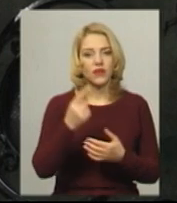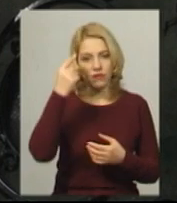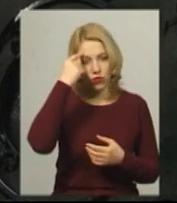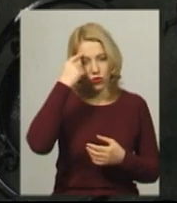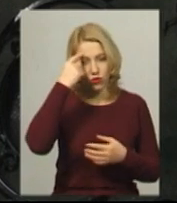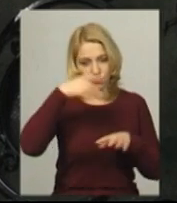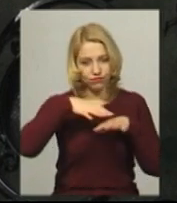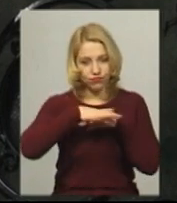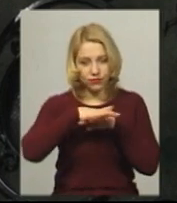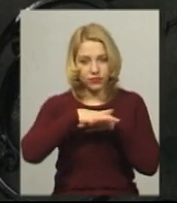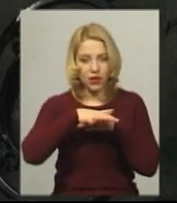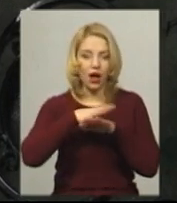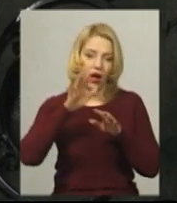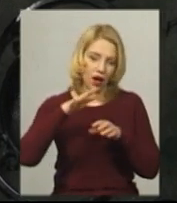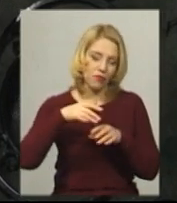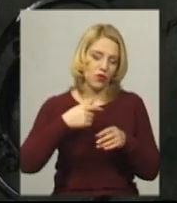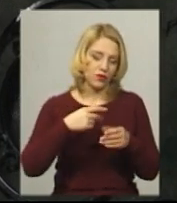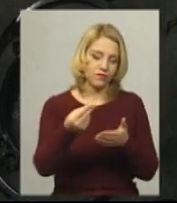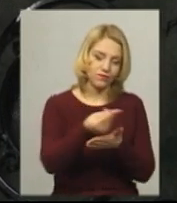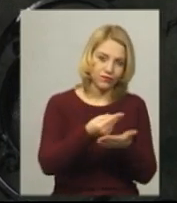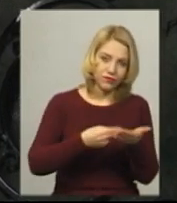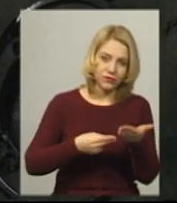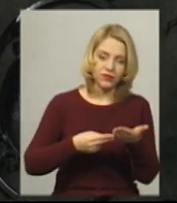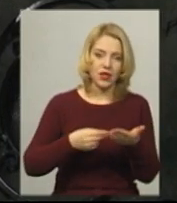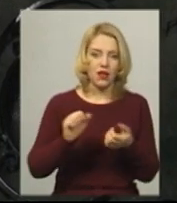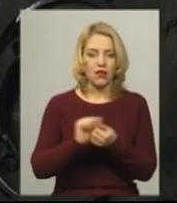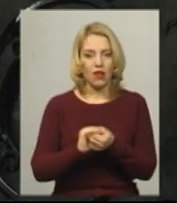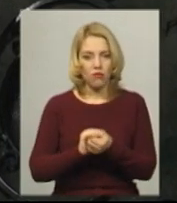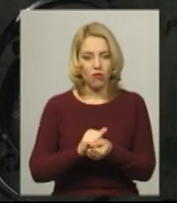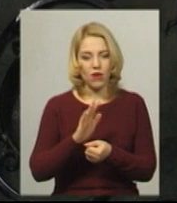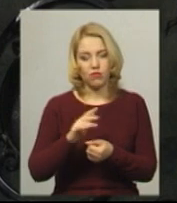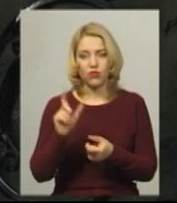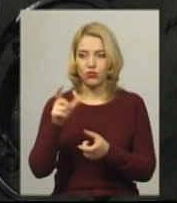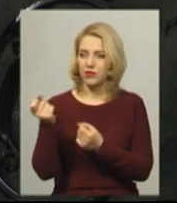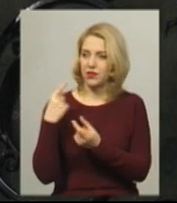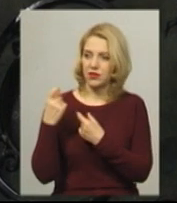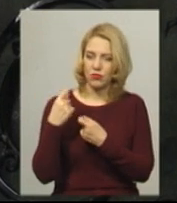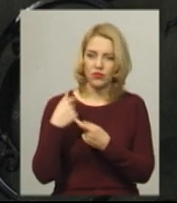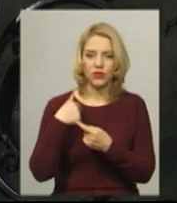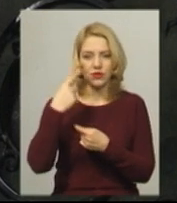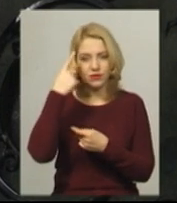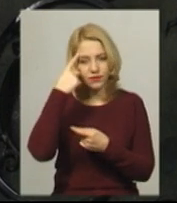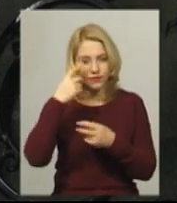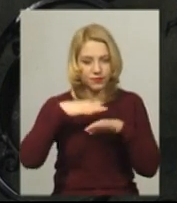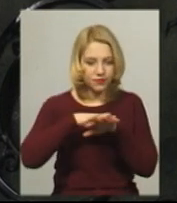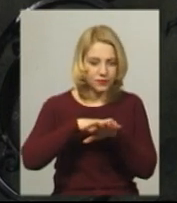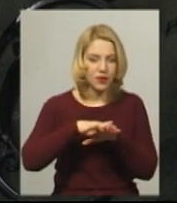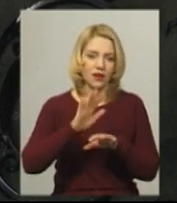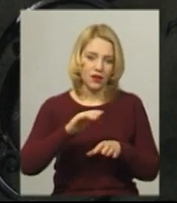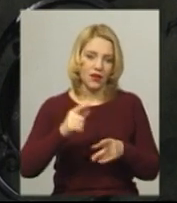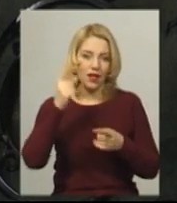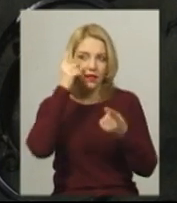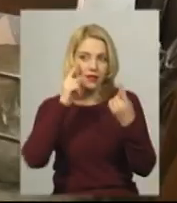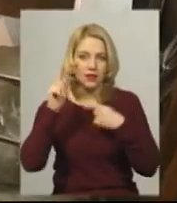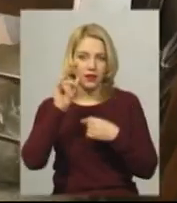а потім стається. Якісь певні елементи на бумагах промальовуються, або десь замовляються. Все з ідеї. В основі всього є ідея.